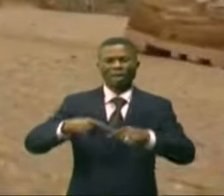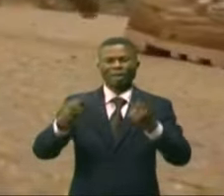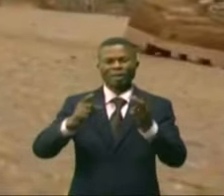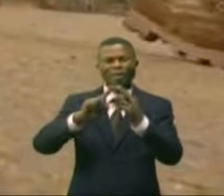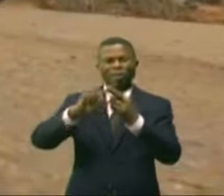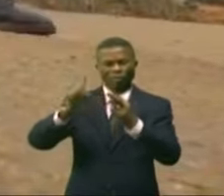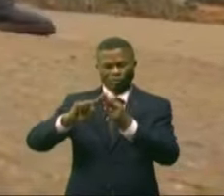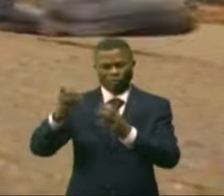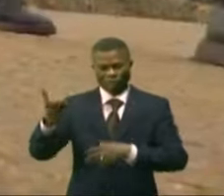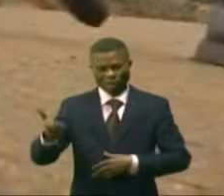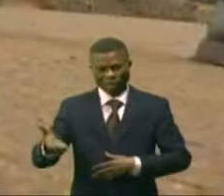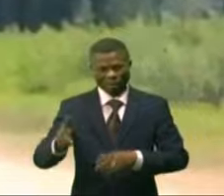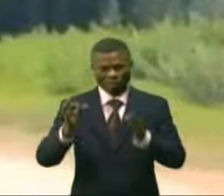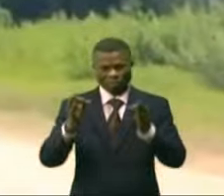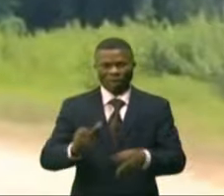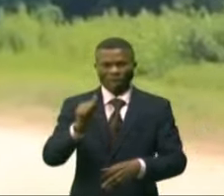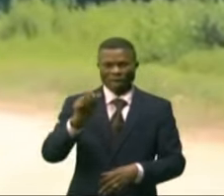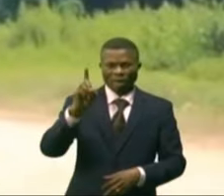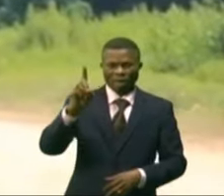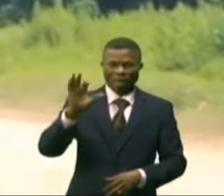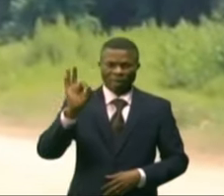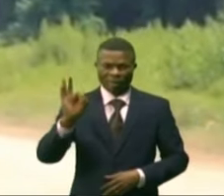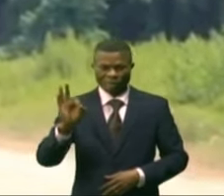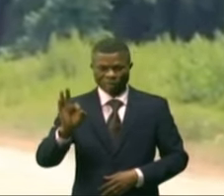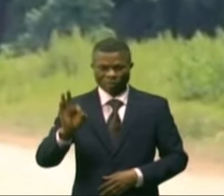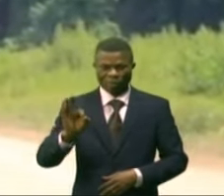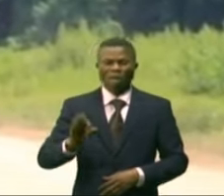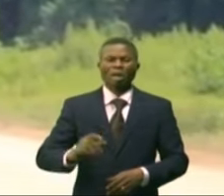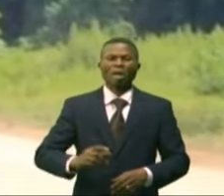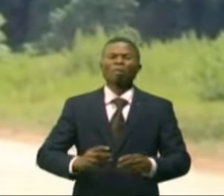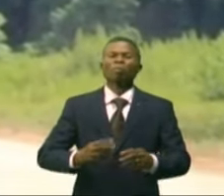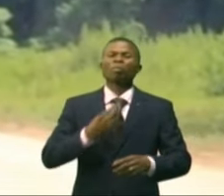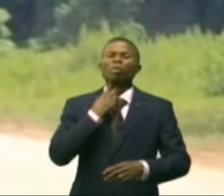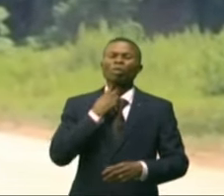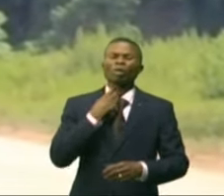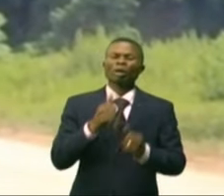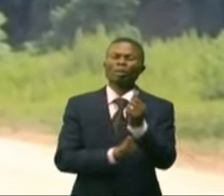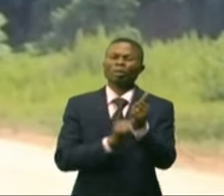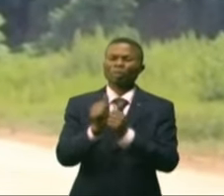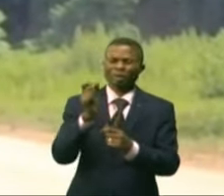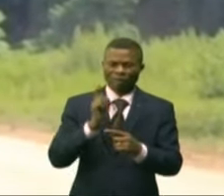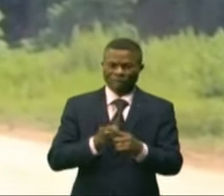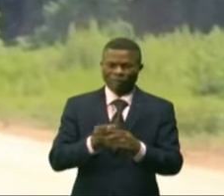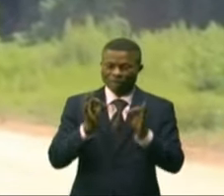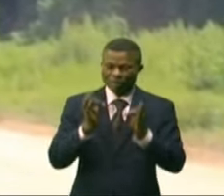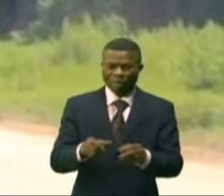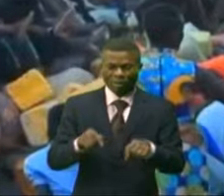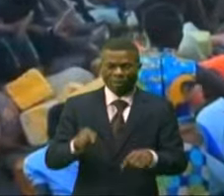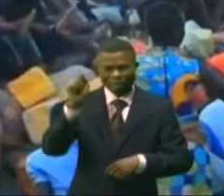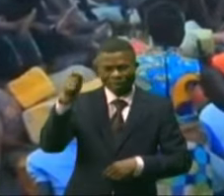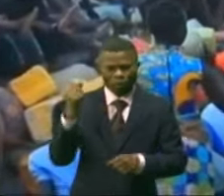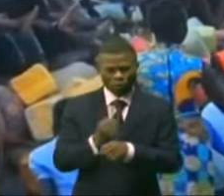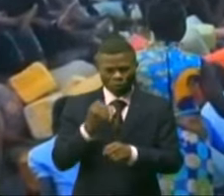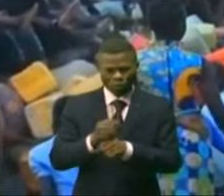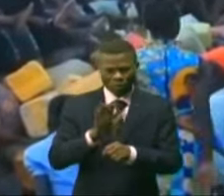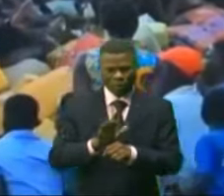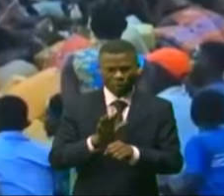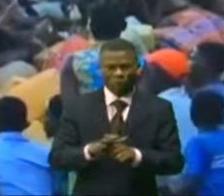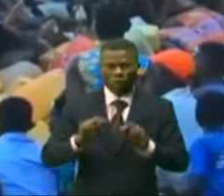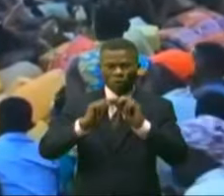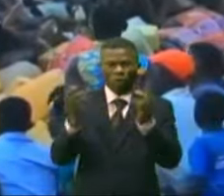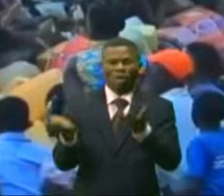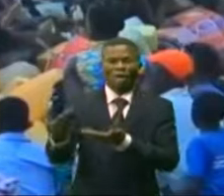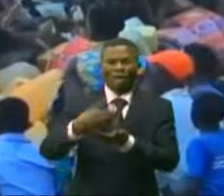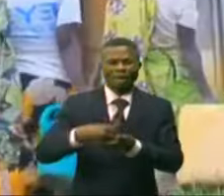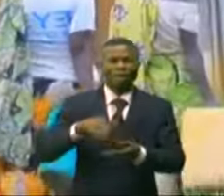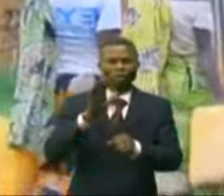des nuisances de Zadef et la circulation devient de plus en plus fluide. Par ailleurs, un retour massif de